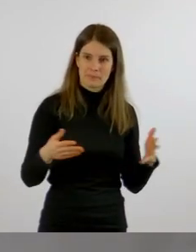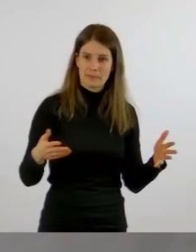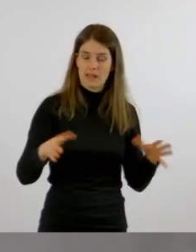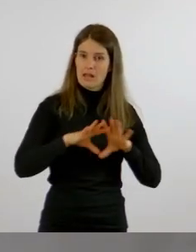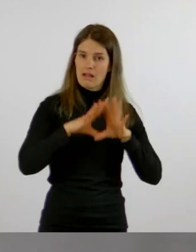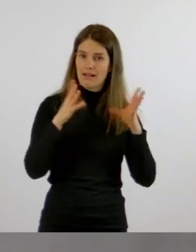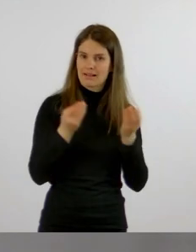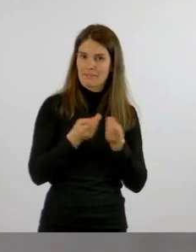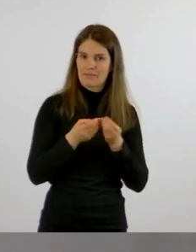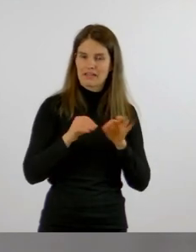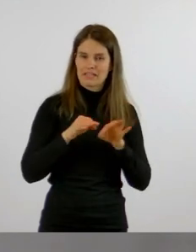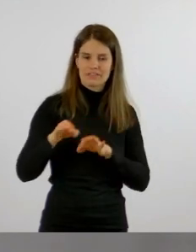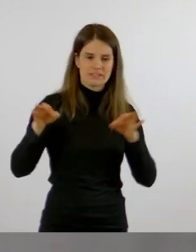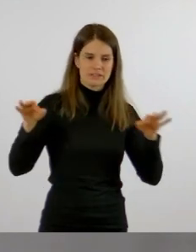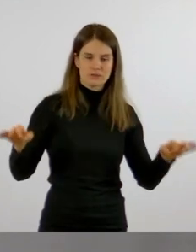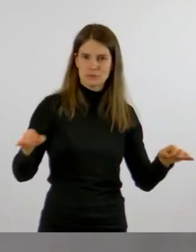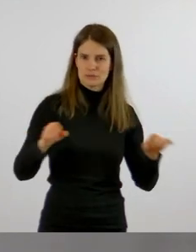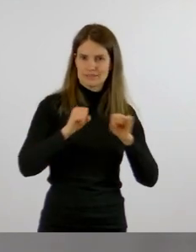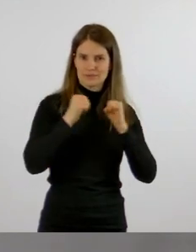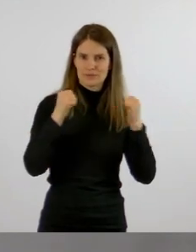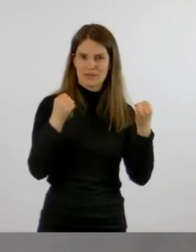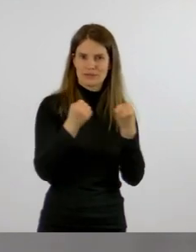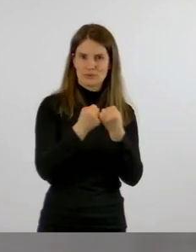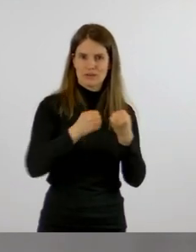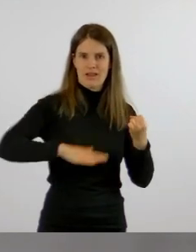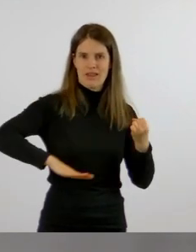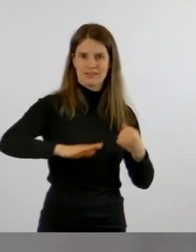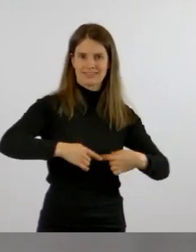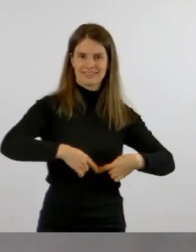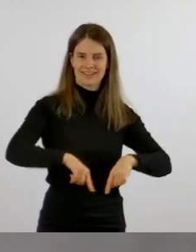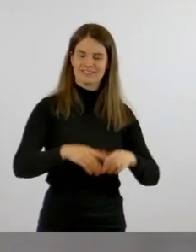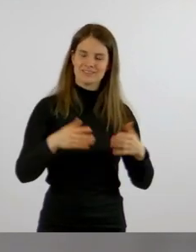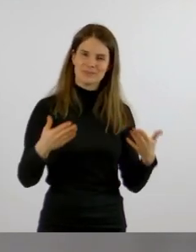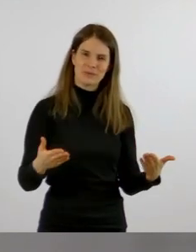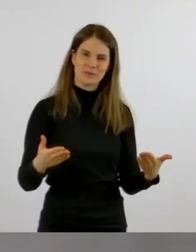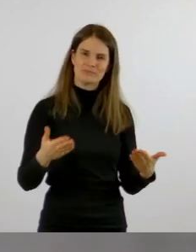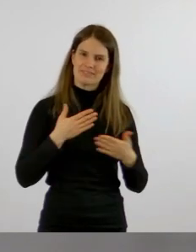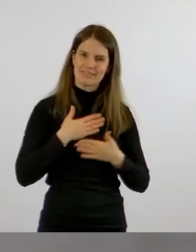Infektionsgeschehen in unserem Landkreis alles. Und ich gebe das Wort zurück.